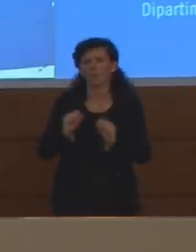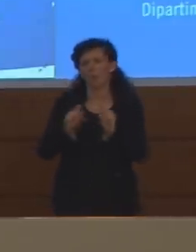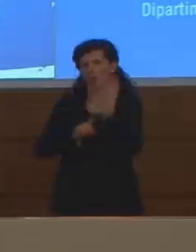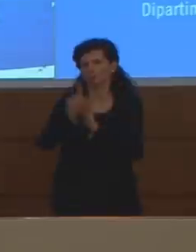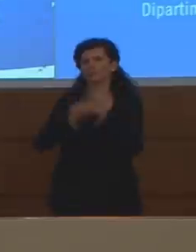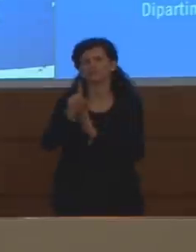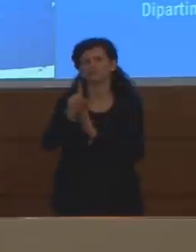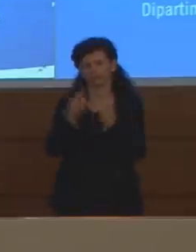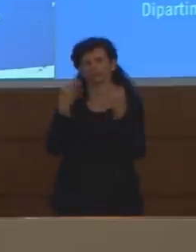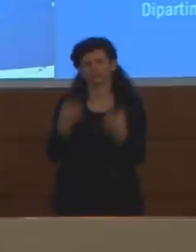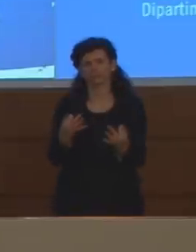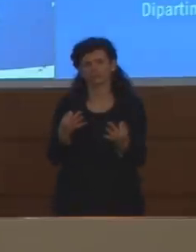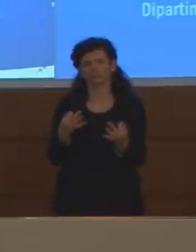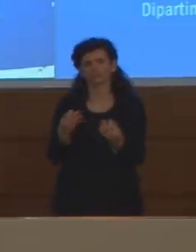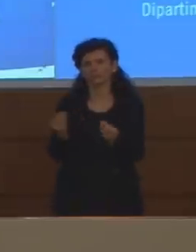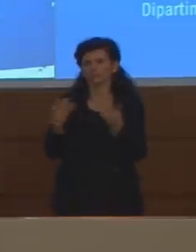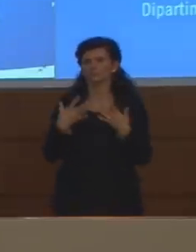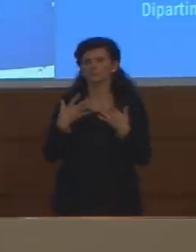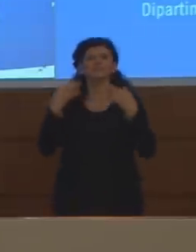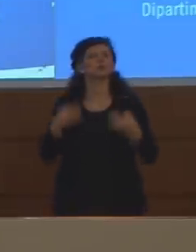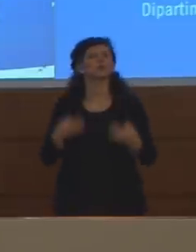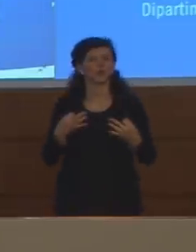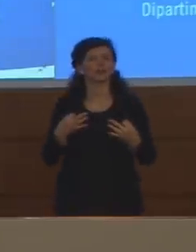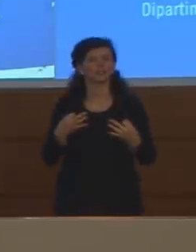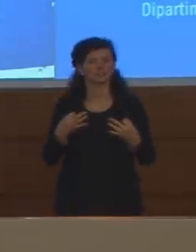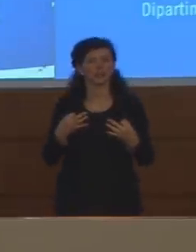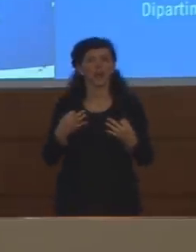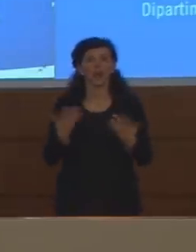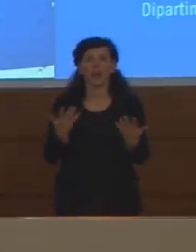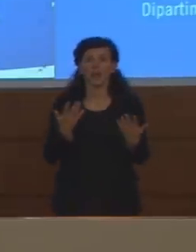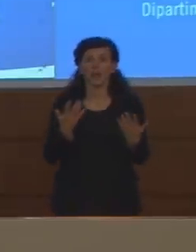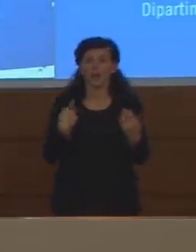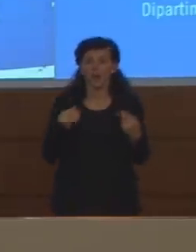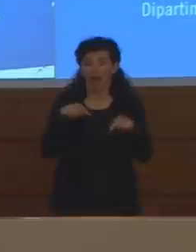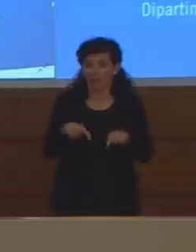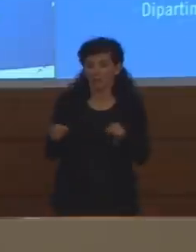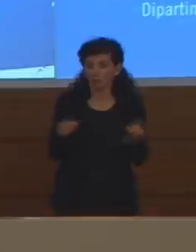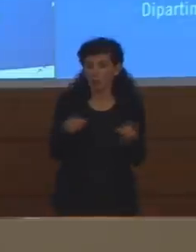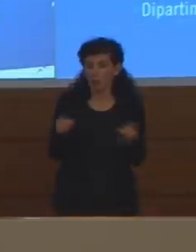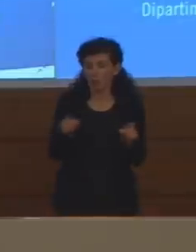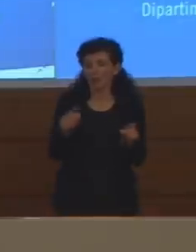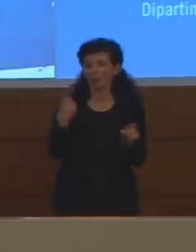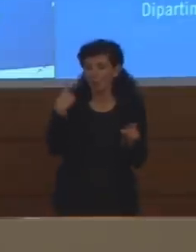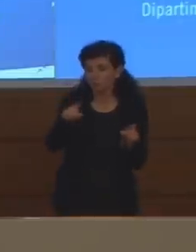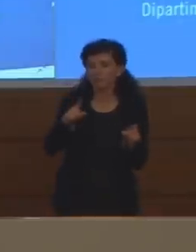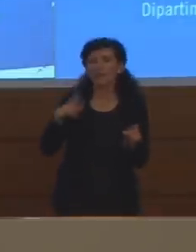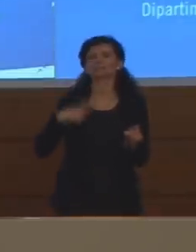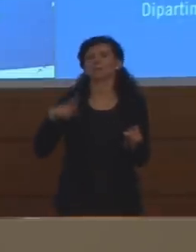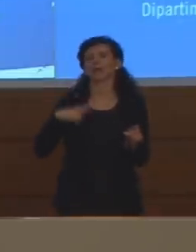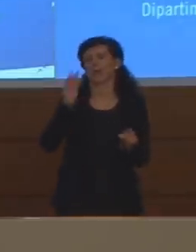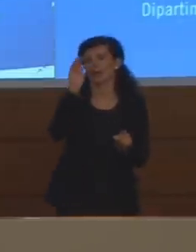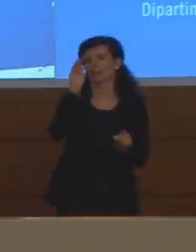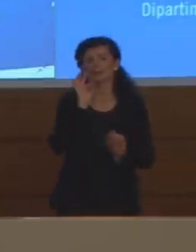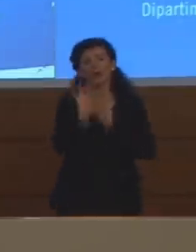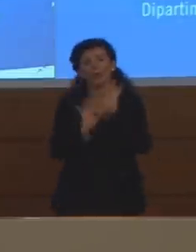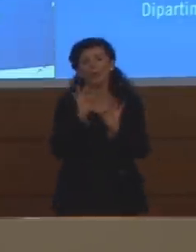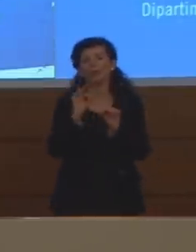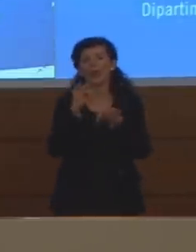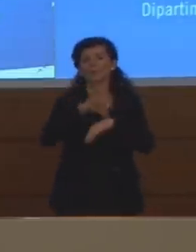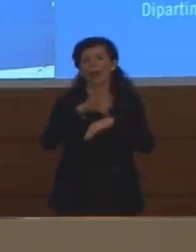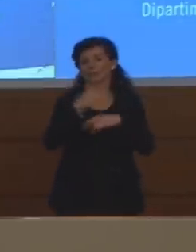confortanti e più sicure. Per ora, certamente, è una delle speranze che sono aperte nel trattamento di questa malattia.